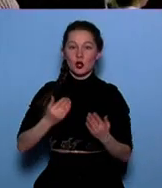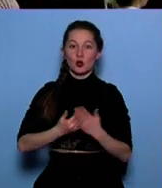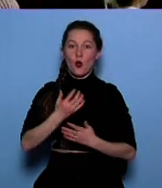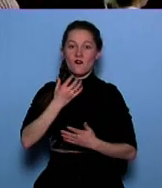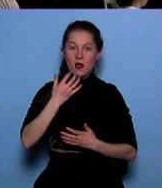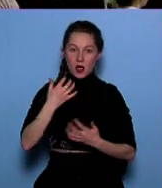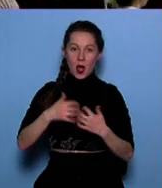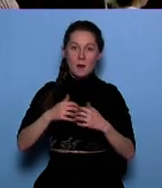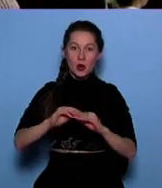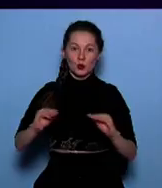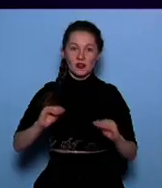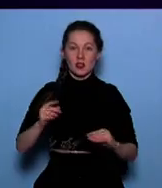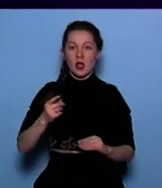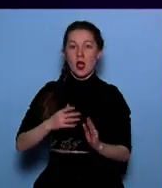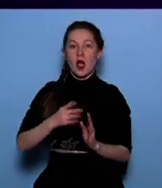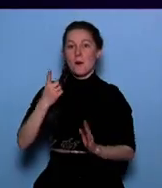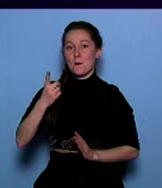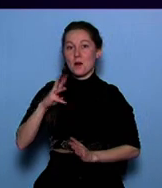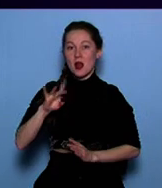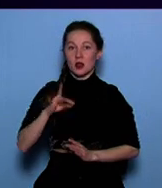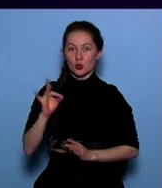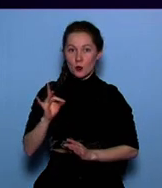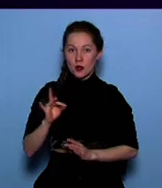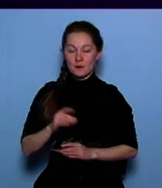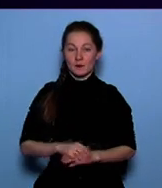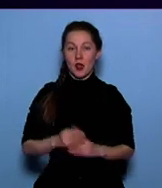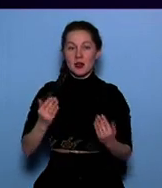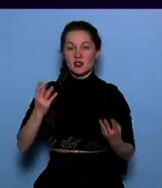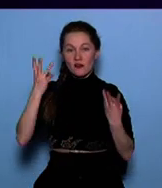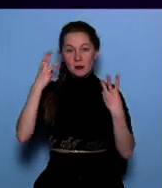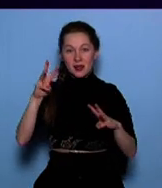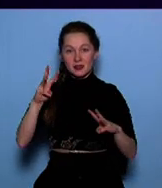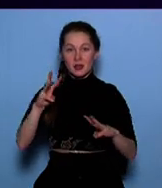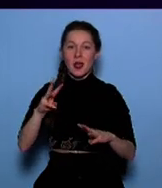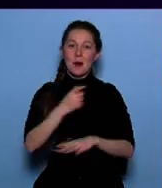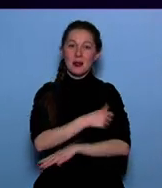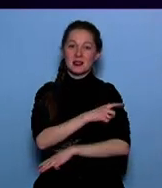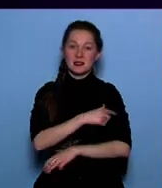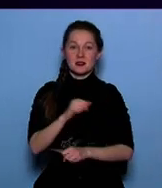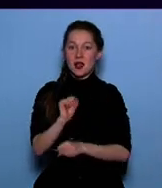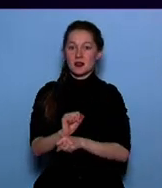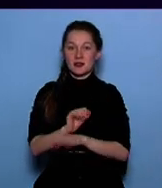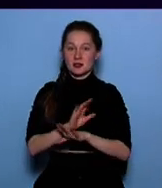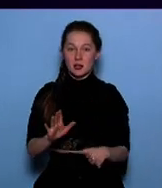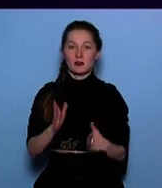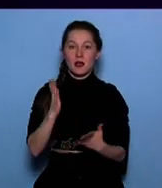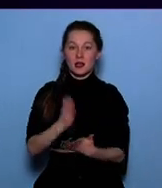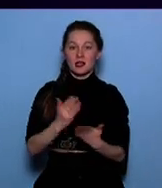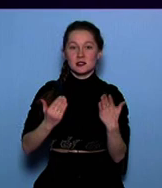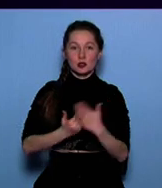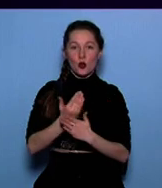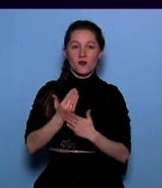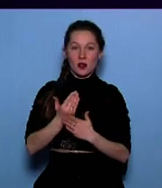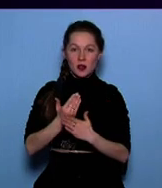вложений – миллиард рублей. Мы понимаем, что современная медицина не стоит на месте. И есть огромное количество новых схем